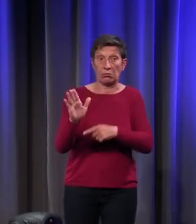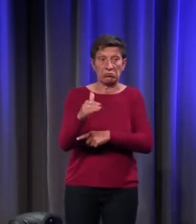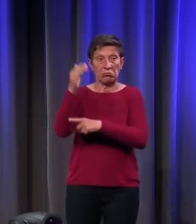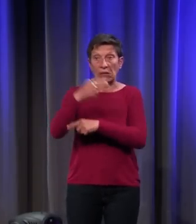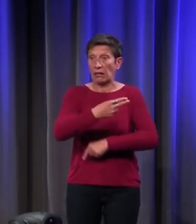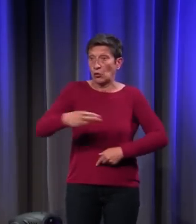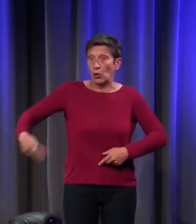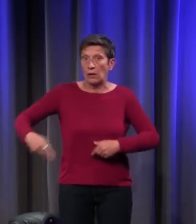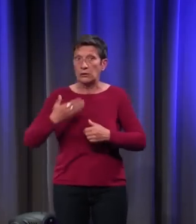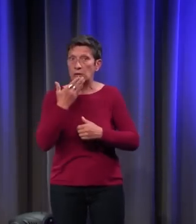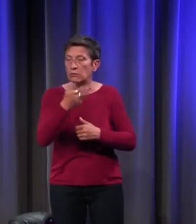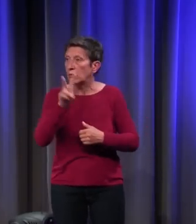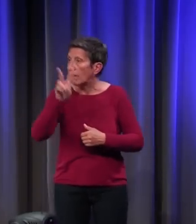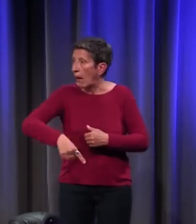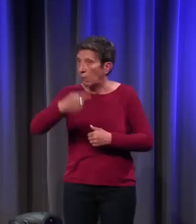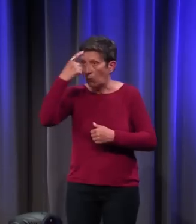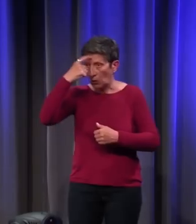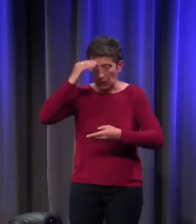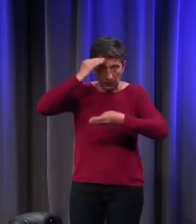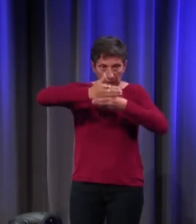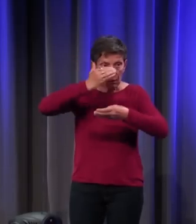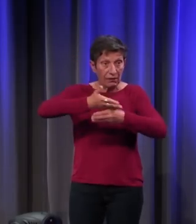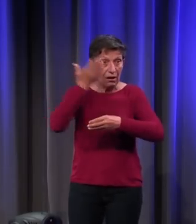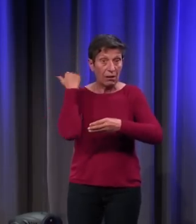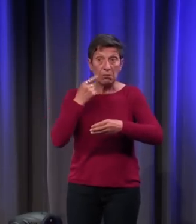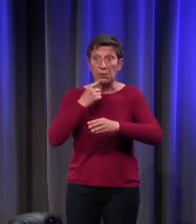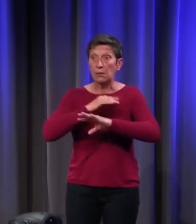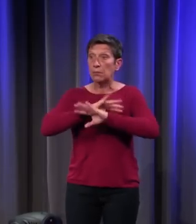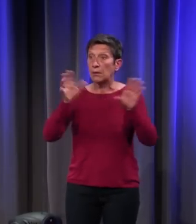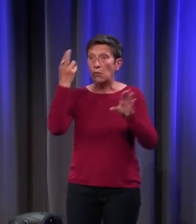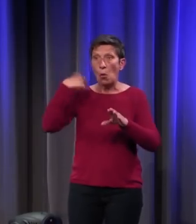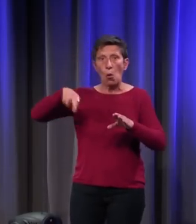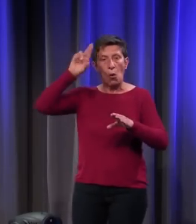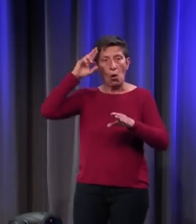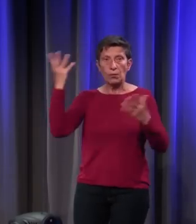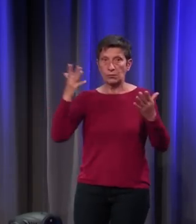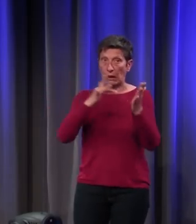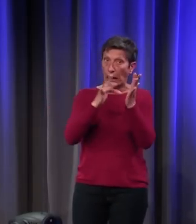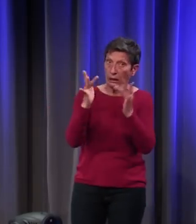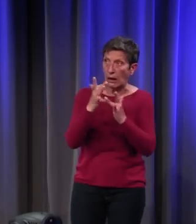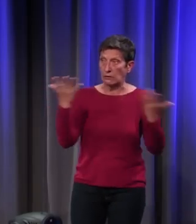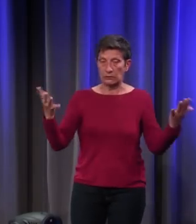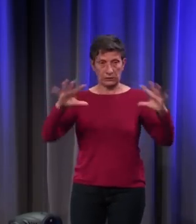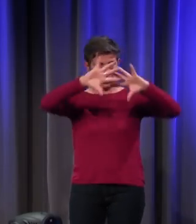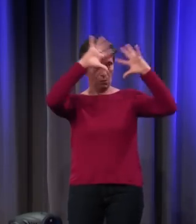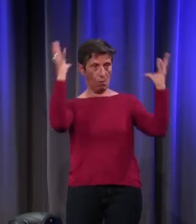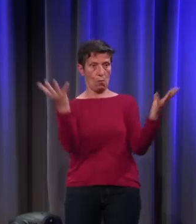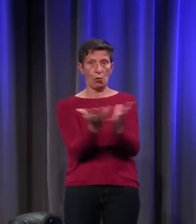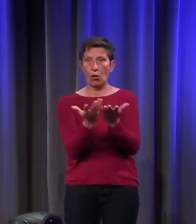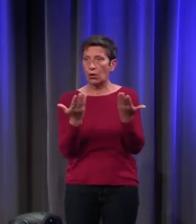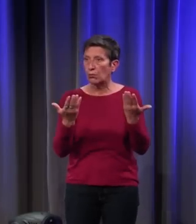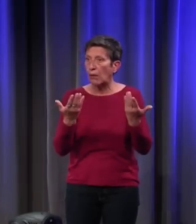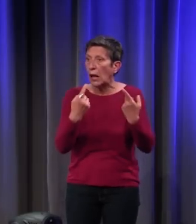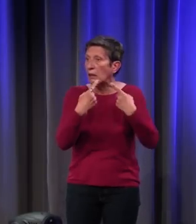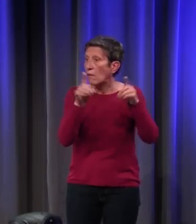complètement étranger à la mentalité médiévale. L'Europe fait un tout. L'Europe chrétienne fait un tout. Il n'y a pas tellement de